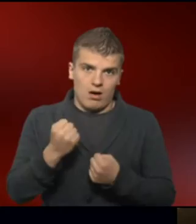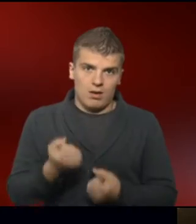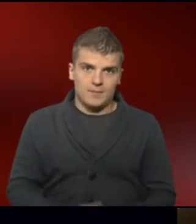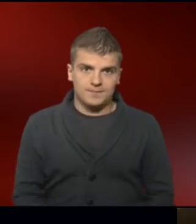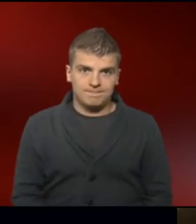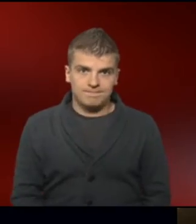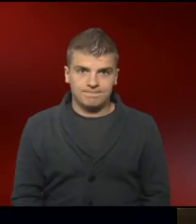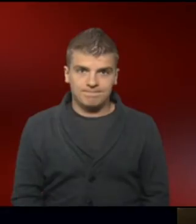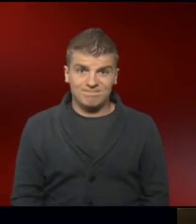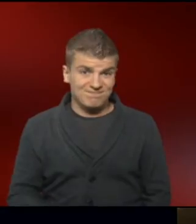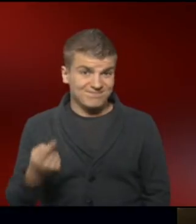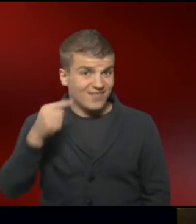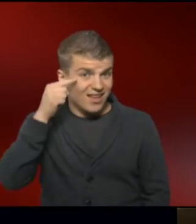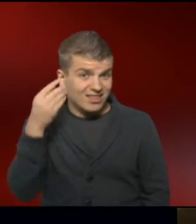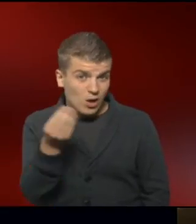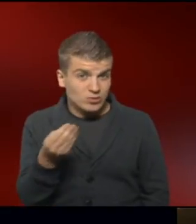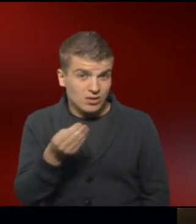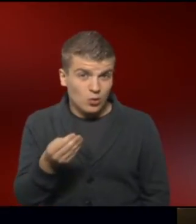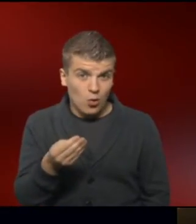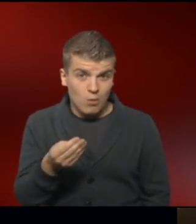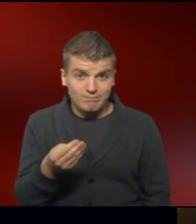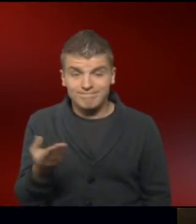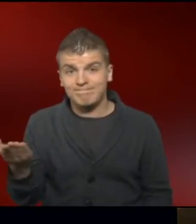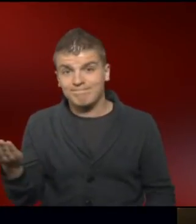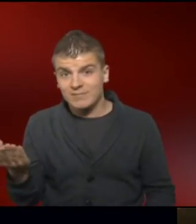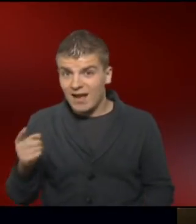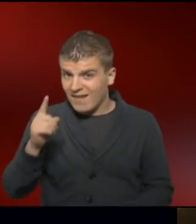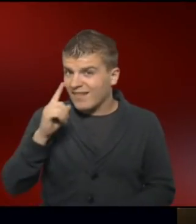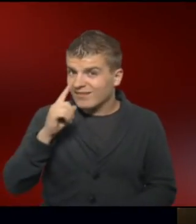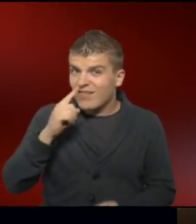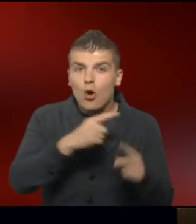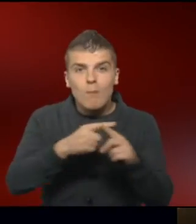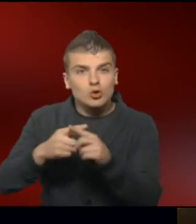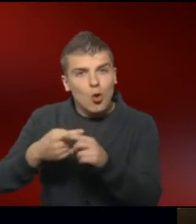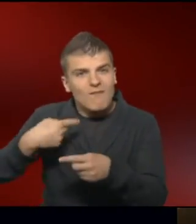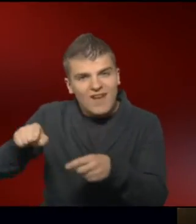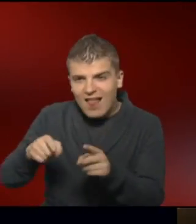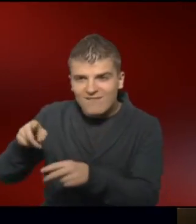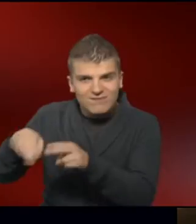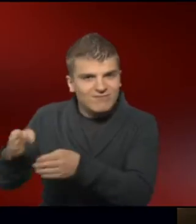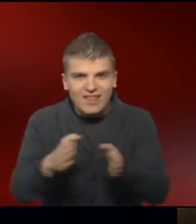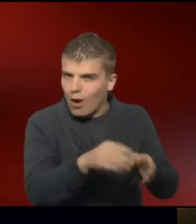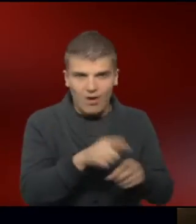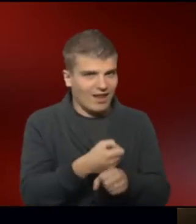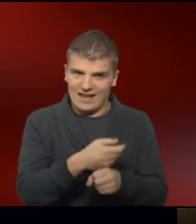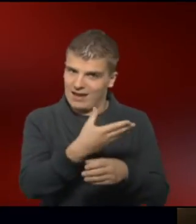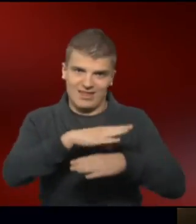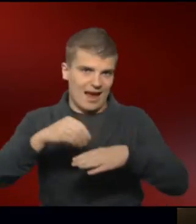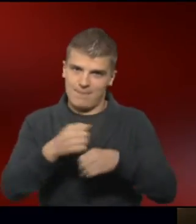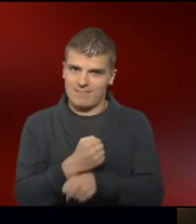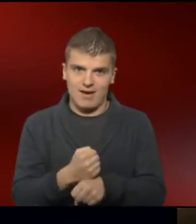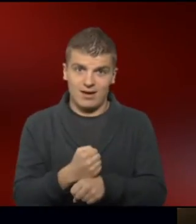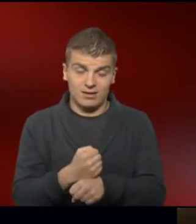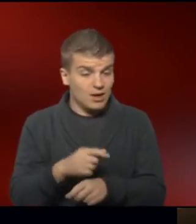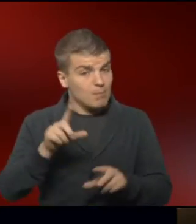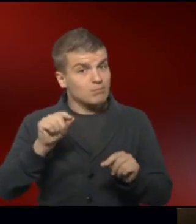Man kann das Down-Syndrom wie jede andere Chromosomenfehlverteilung nicht wegtherapieren, sondern die Frage ist, die sich für die